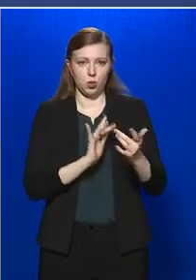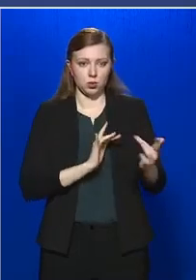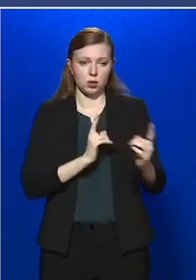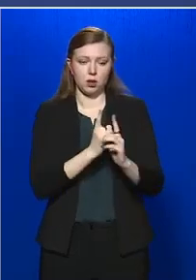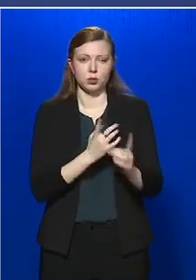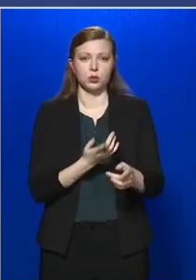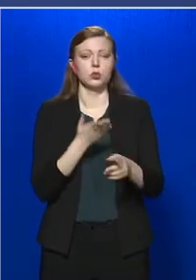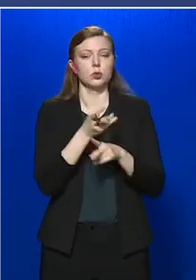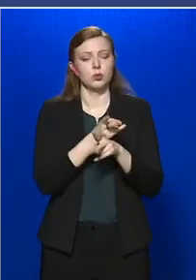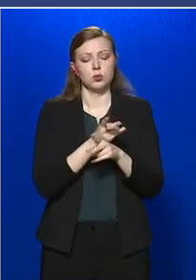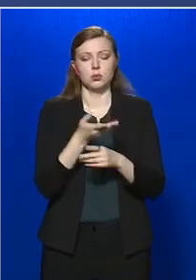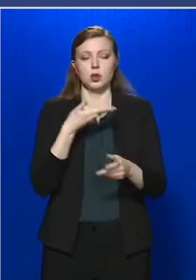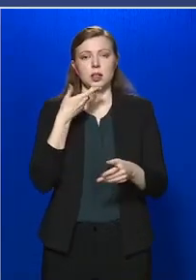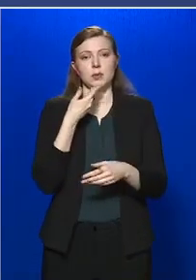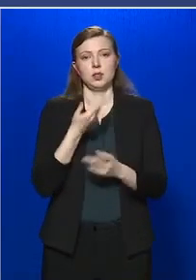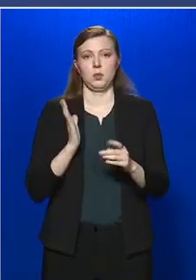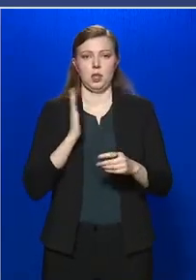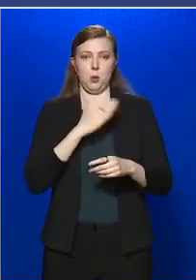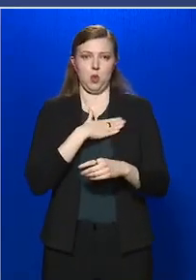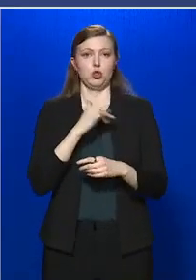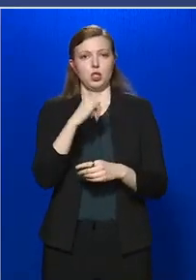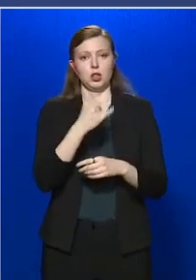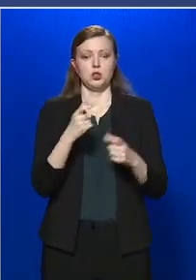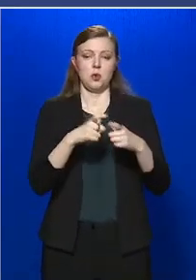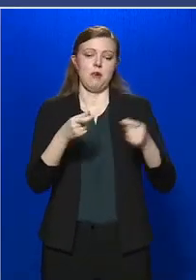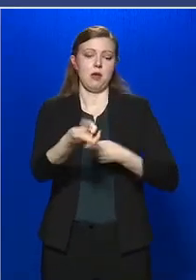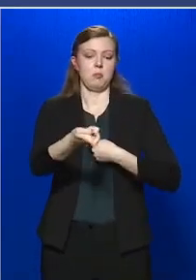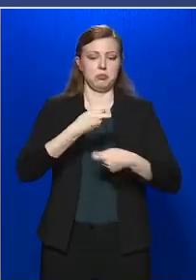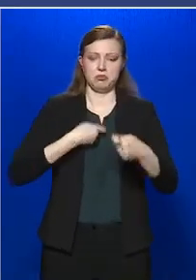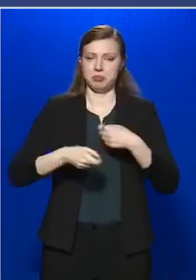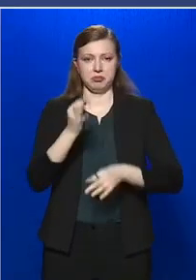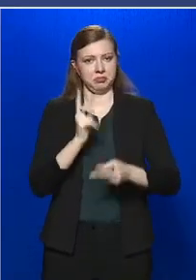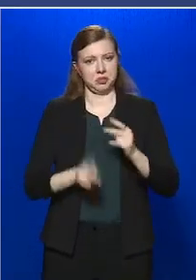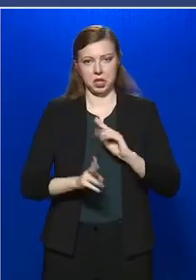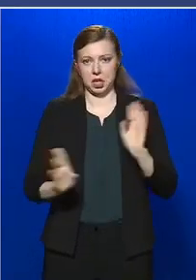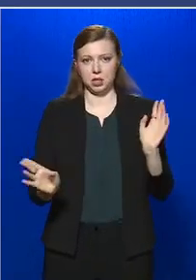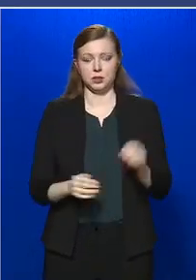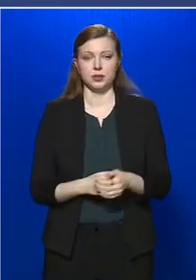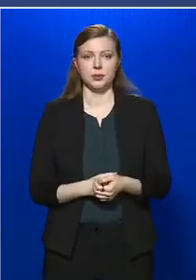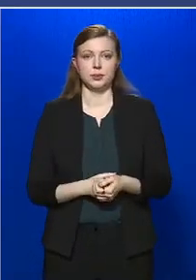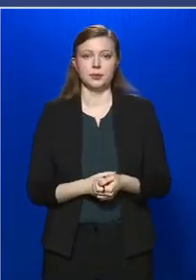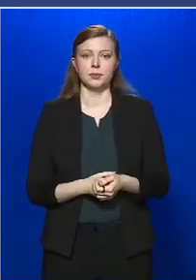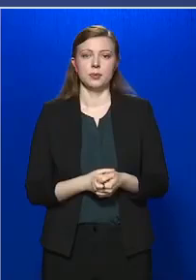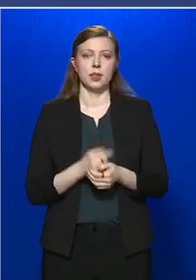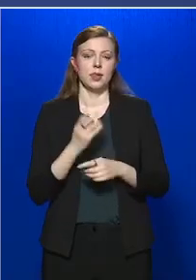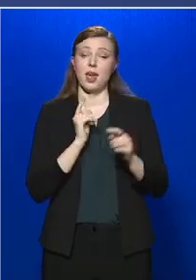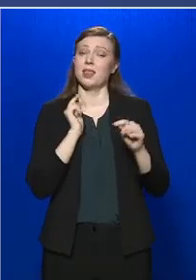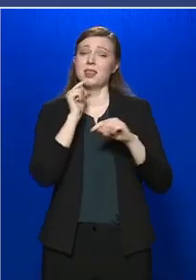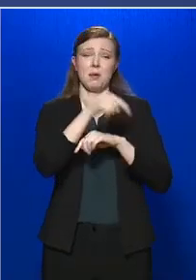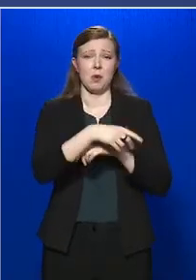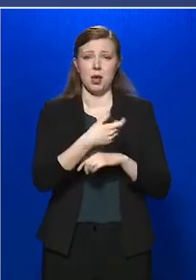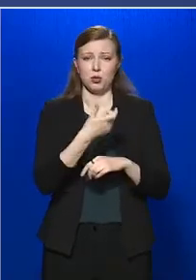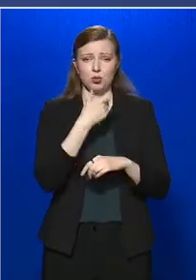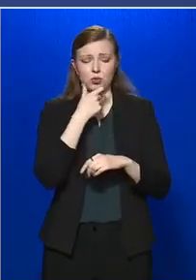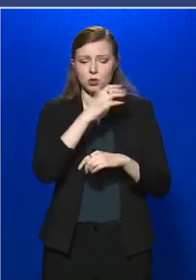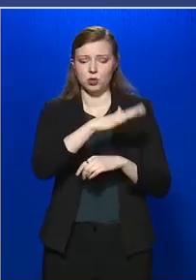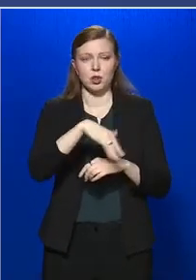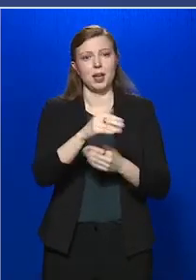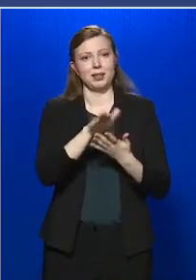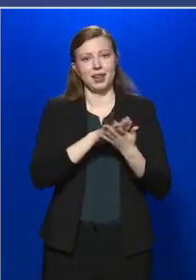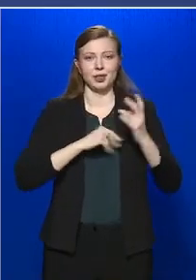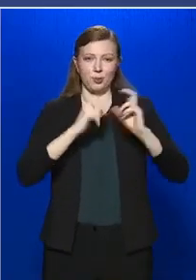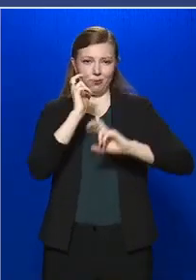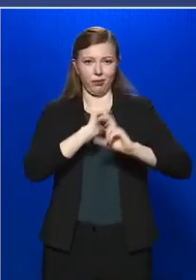említettük már korábban a postást is. Azonban ne menjünk be, ne kezdjünk